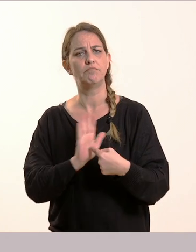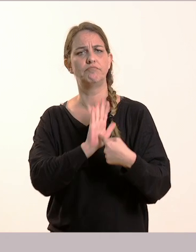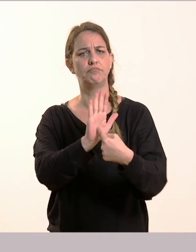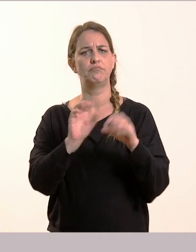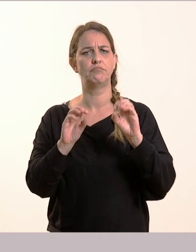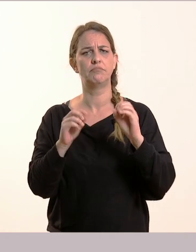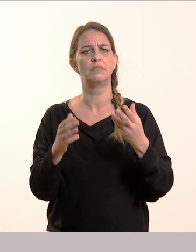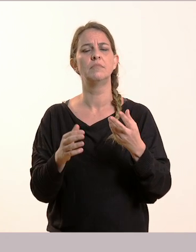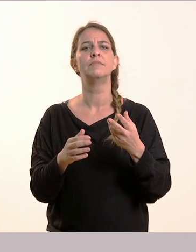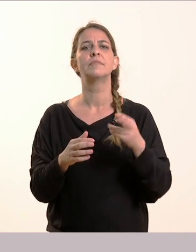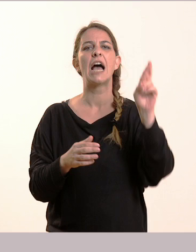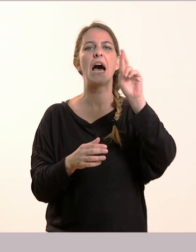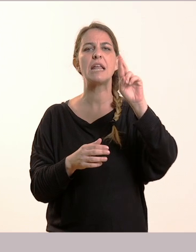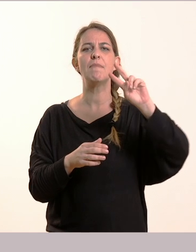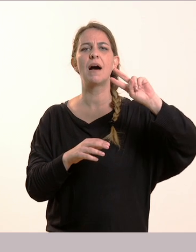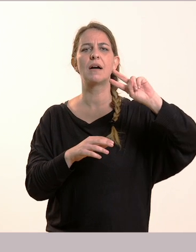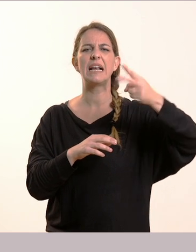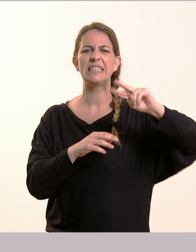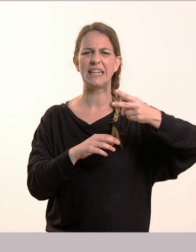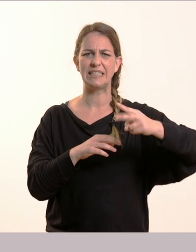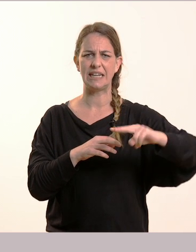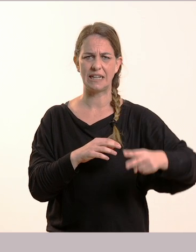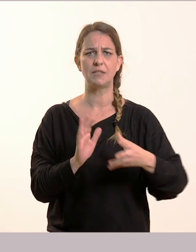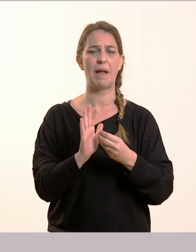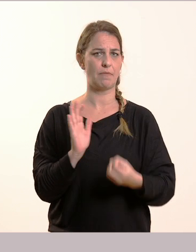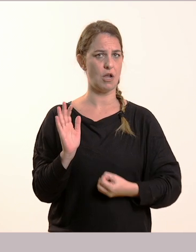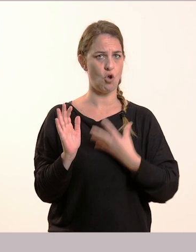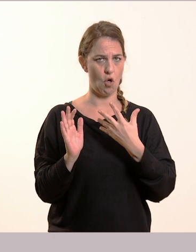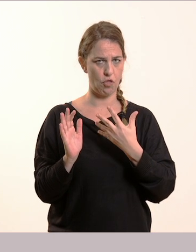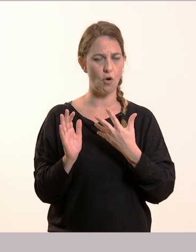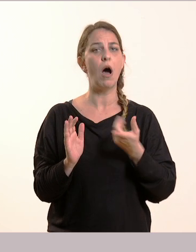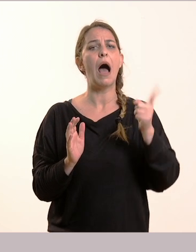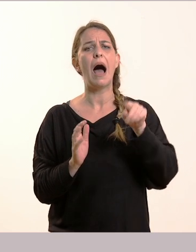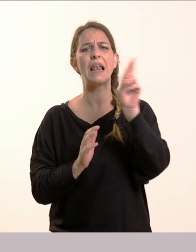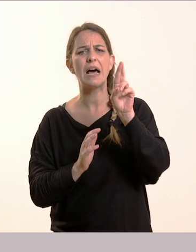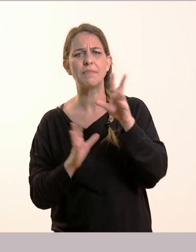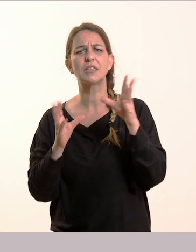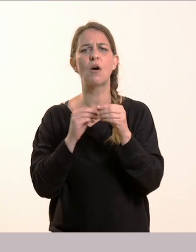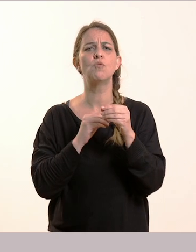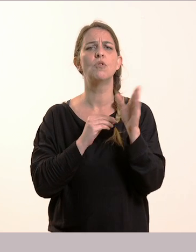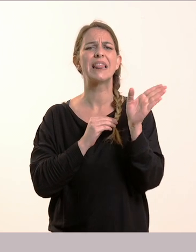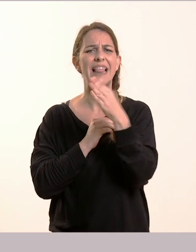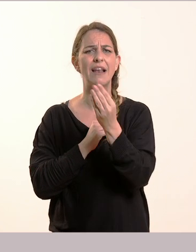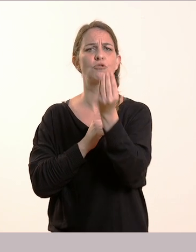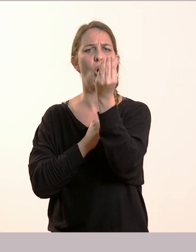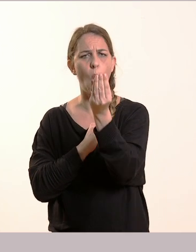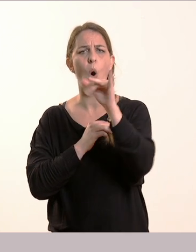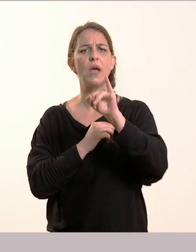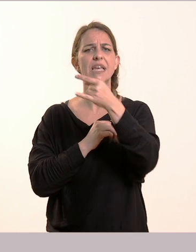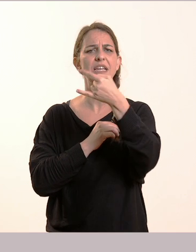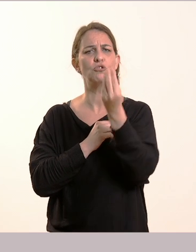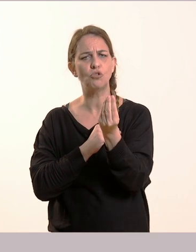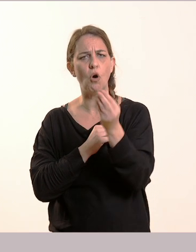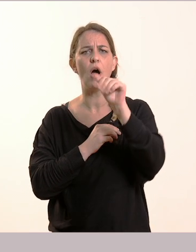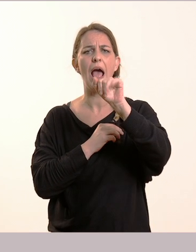νιώθω συγκεκριμένο και άλλα ρήματα όπως αυτό. Άλλα ρήματα που τελειώνουν, άλλα σε ο, άλλα σε ίζο, άλλα σε νο. Θα τα δούμε και αυτά στο επόμενο μάθημα.